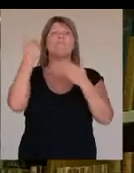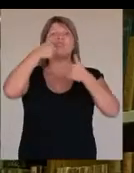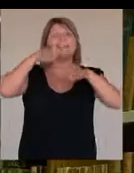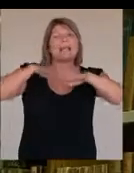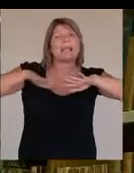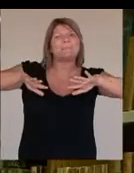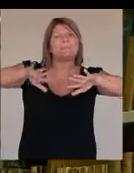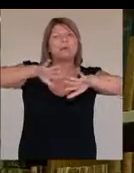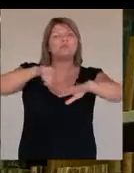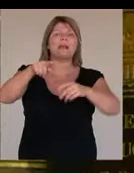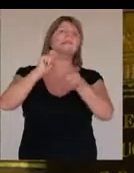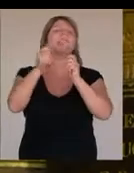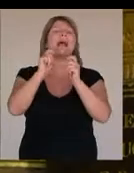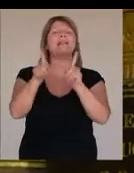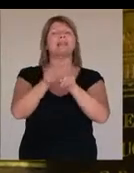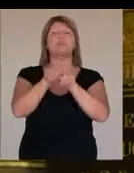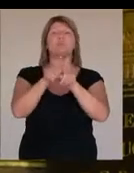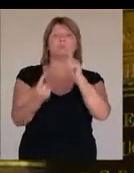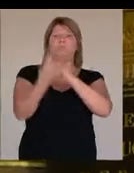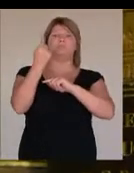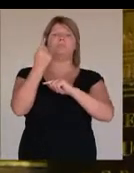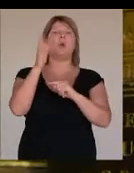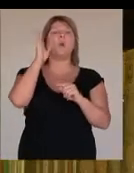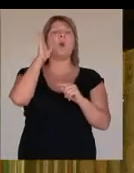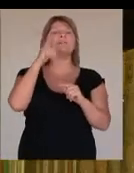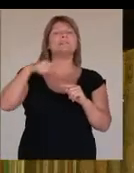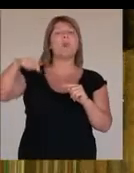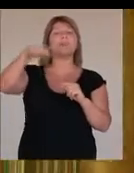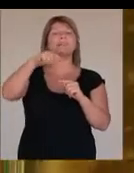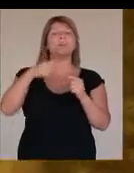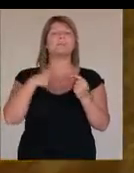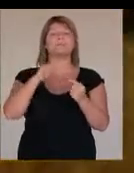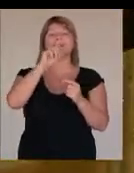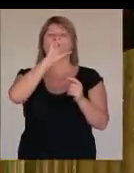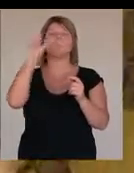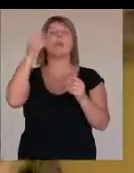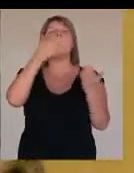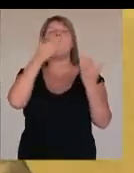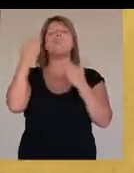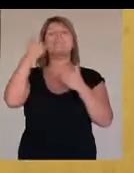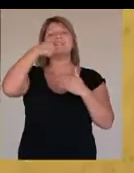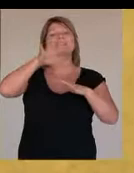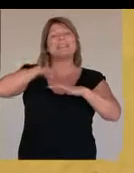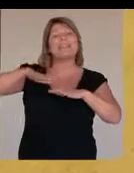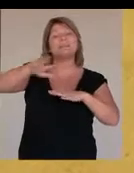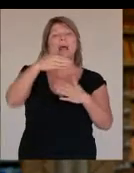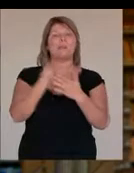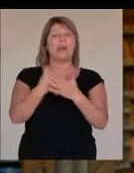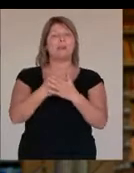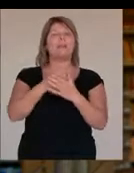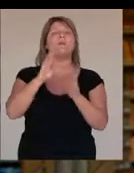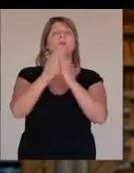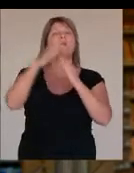népszerűsítés ezen a pályázatban úgy módon jelent meg, hogy konzorciumi szinten meghirdettünk egy olvasás népszerűsítő pályázatot